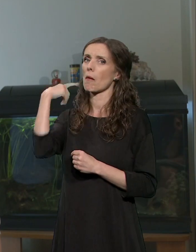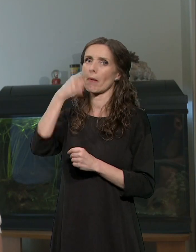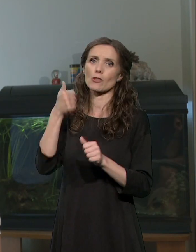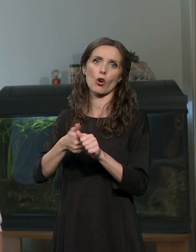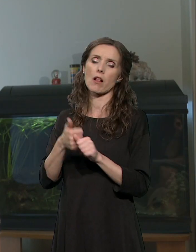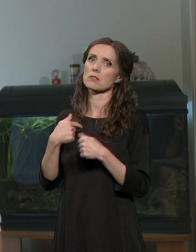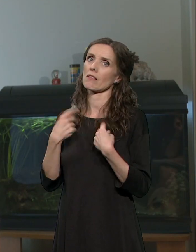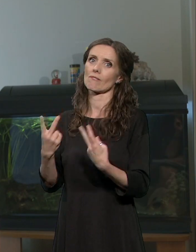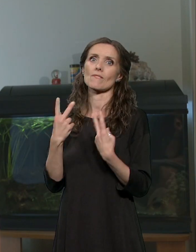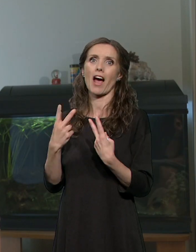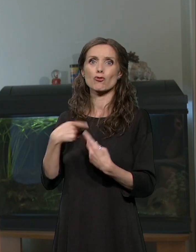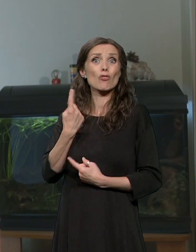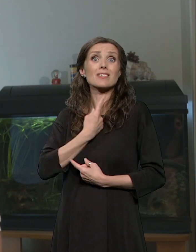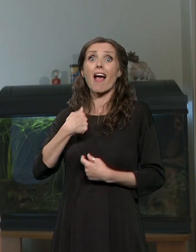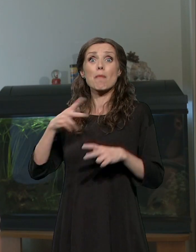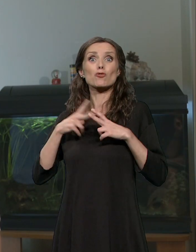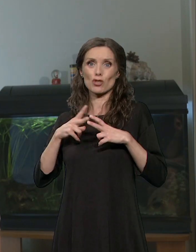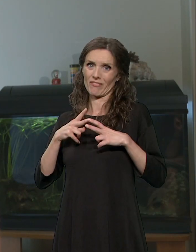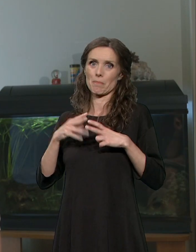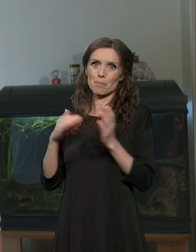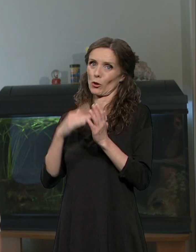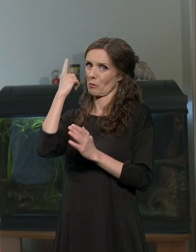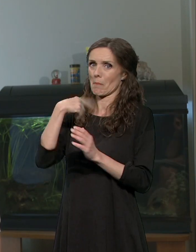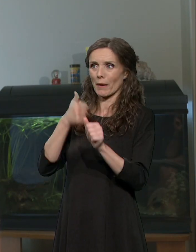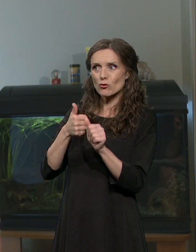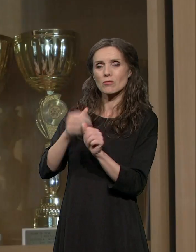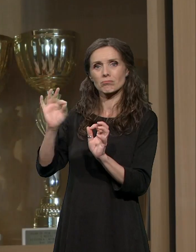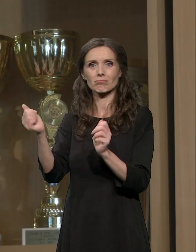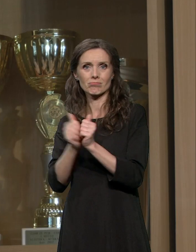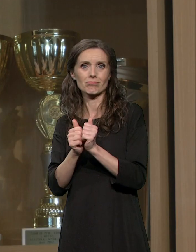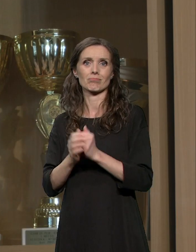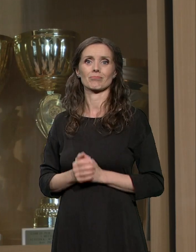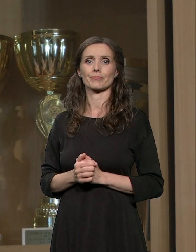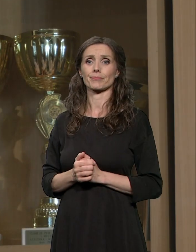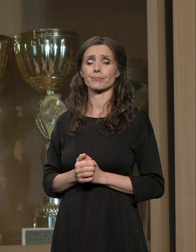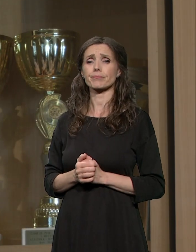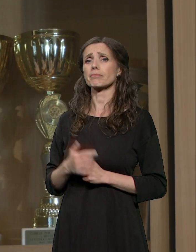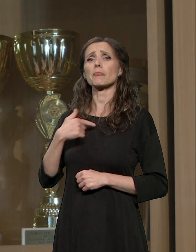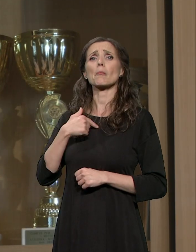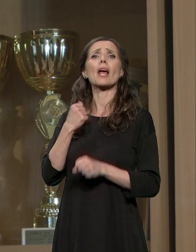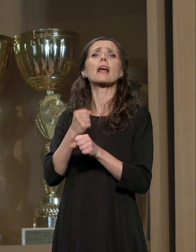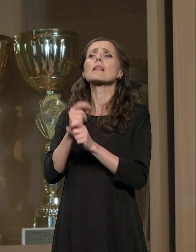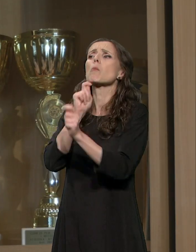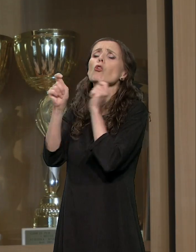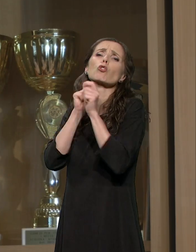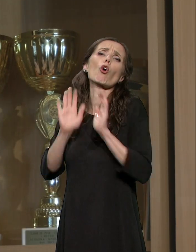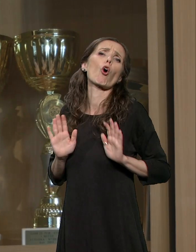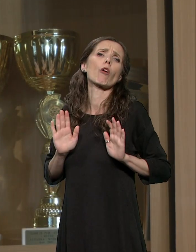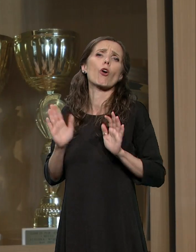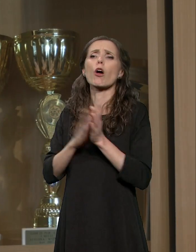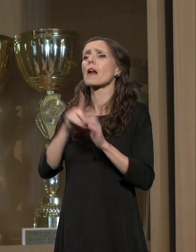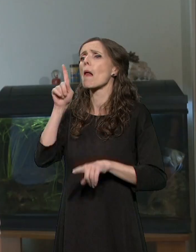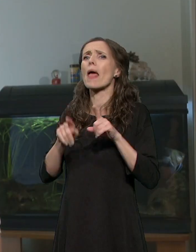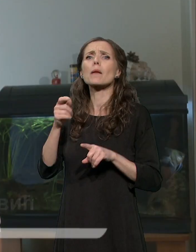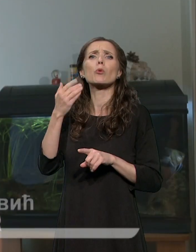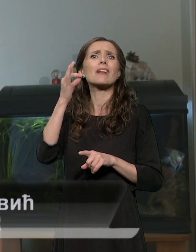sam i onda mi je potrebna ta neka pomoć personalnog asistenta. Mi funkcionišemo po dogovoru. Nekad budemo i